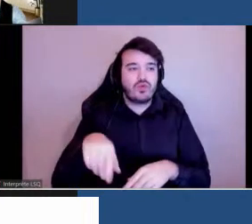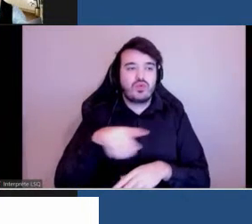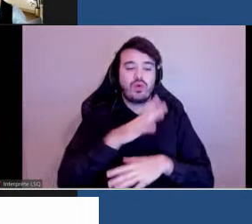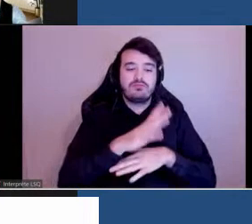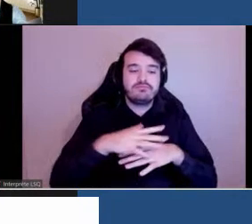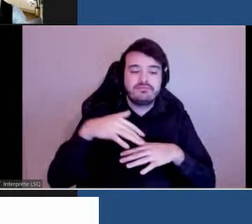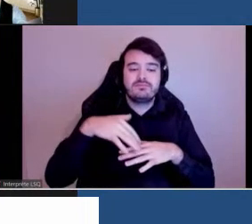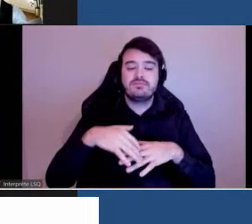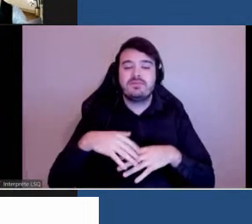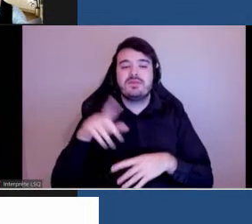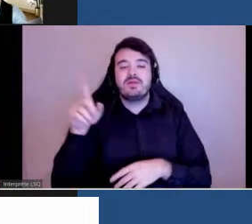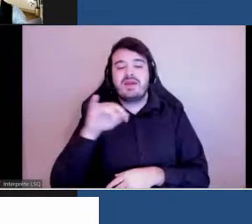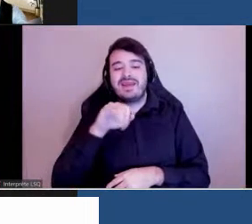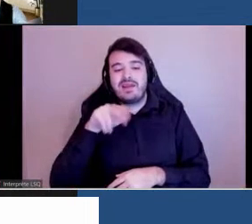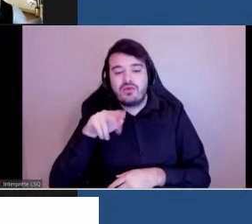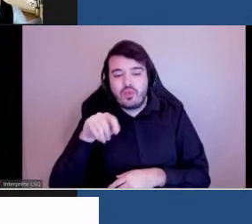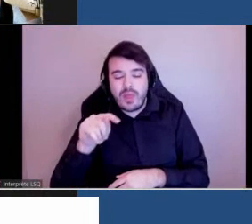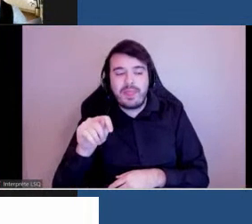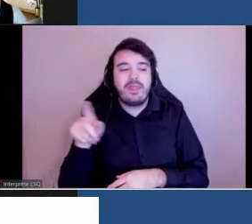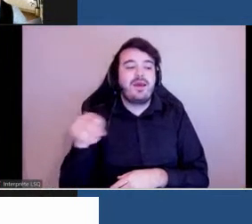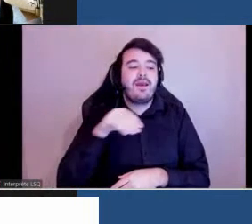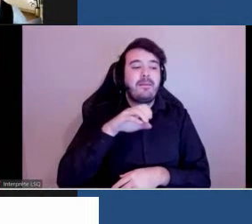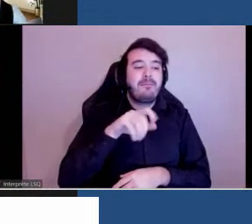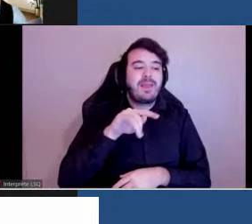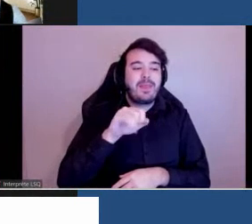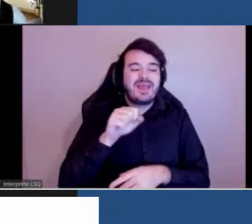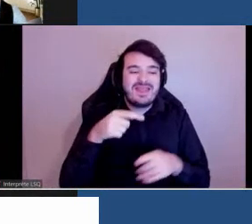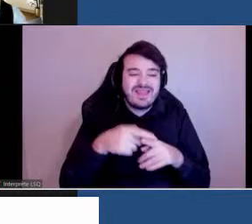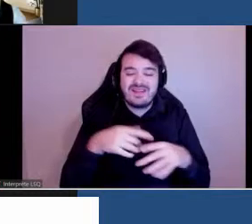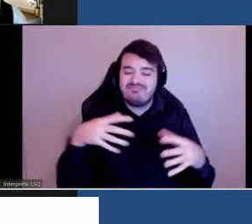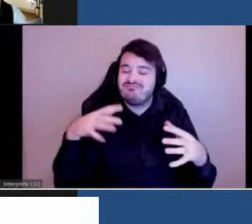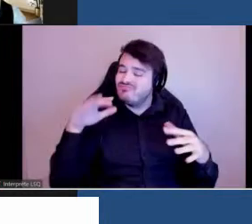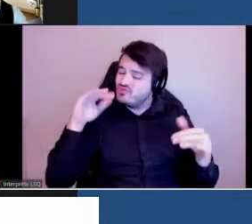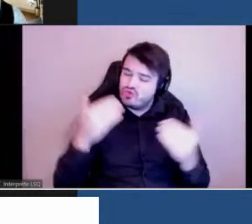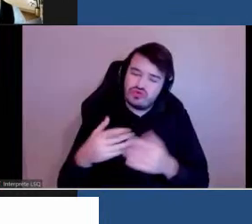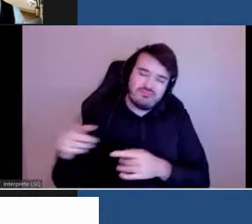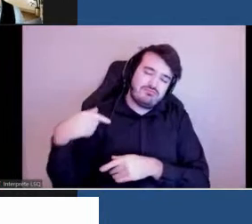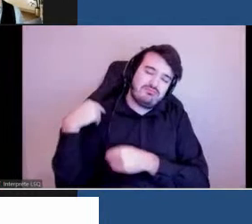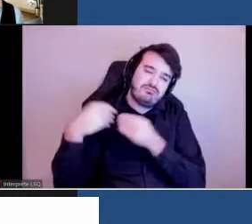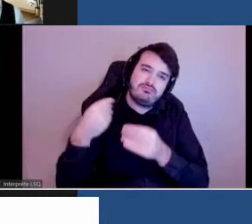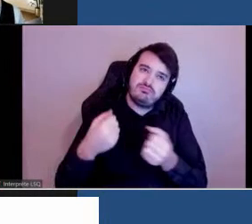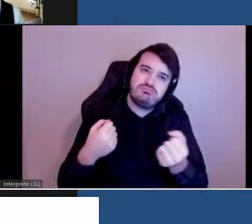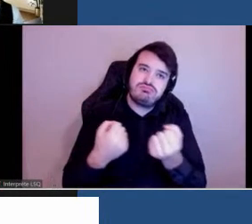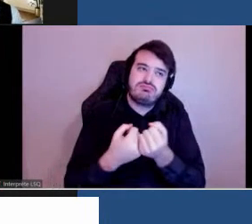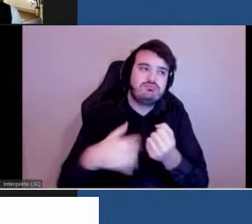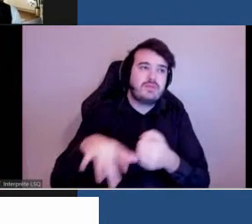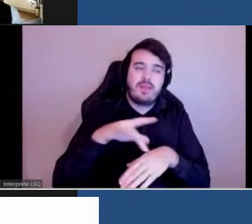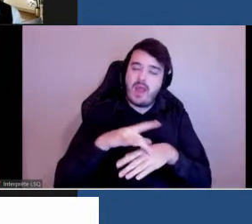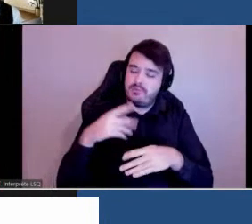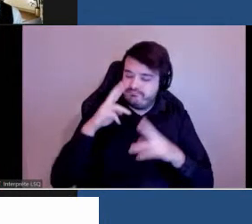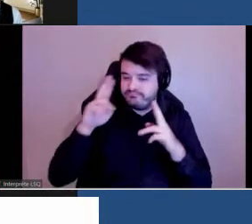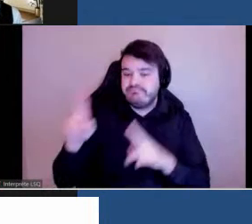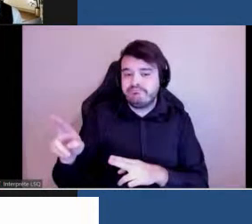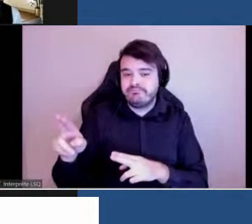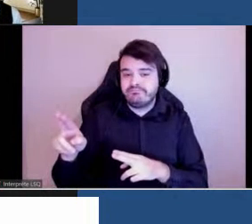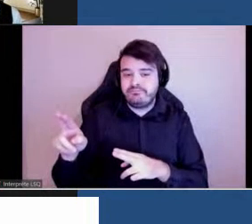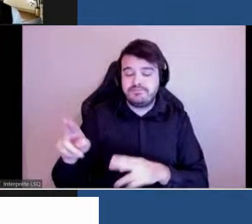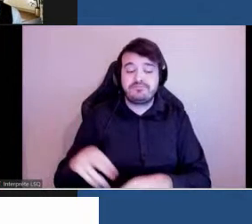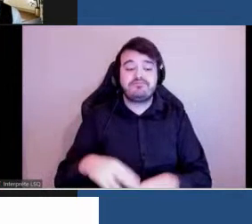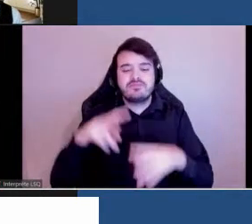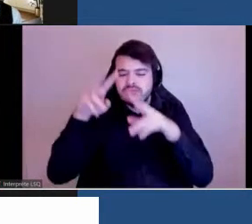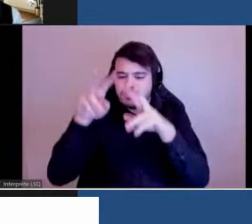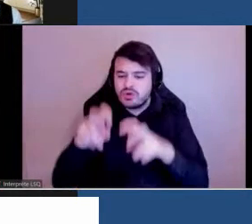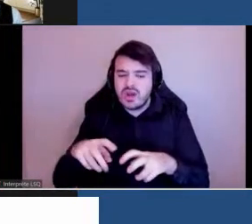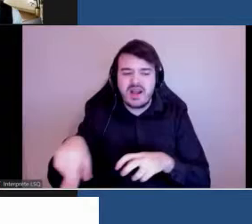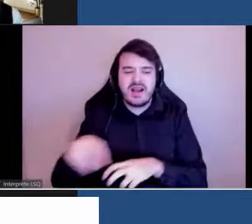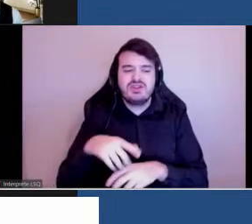les Métis pour leurs précieuses contributions passées et présentes à ces terres. Les études montrent que